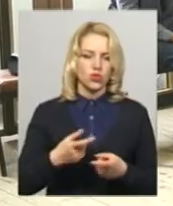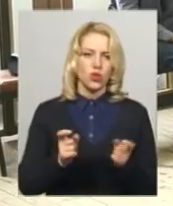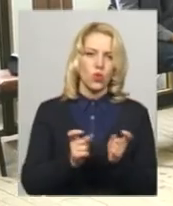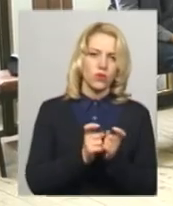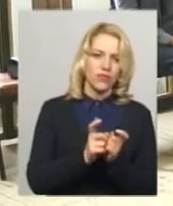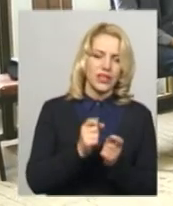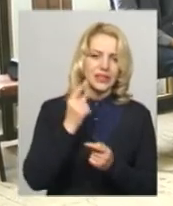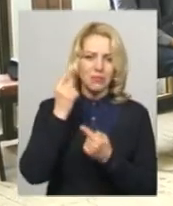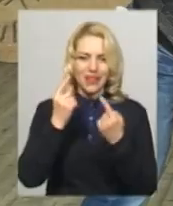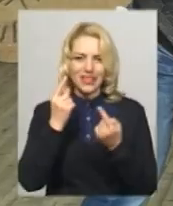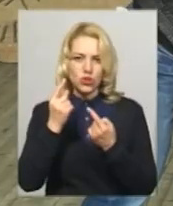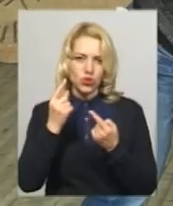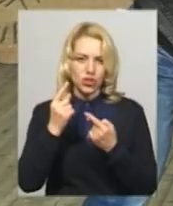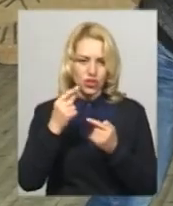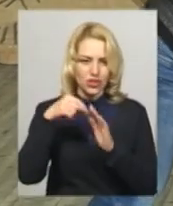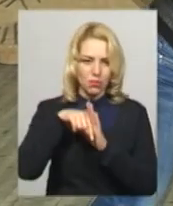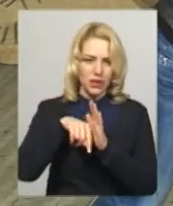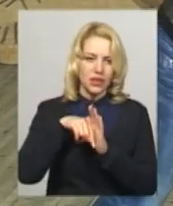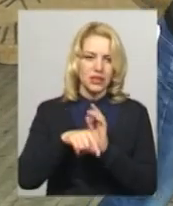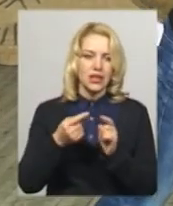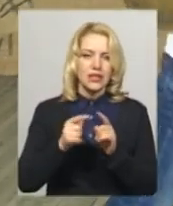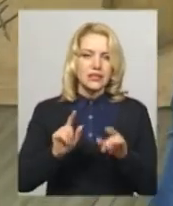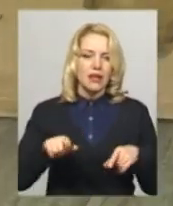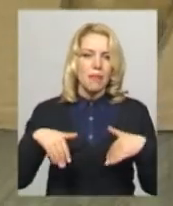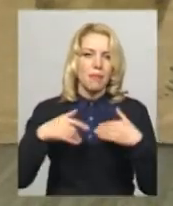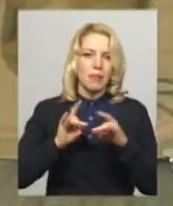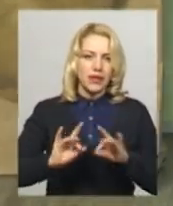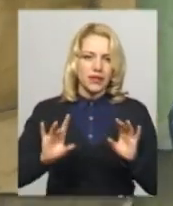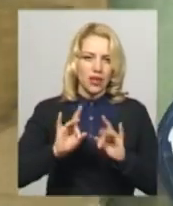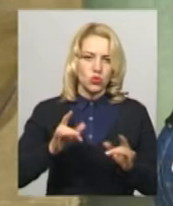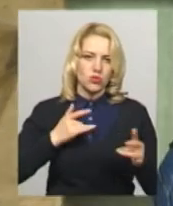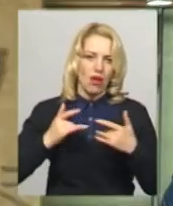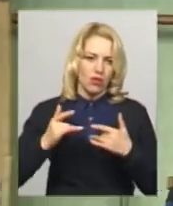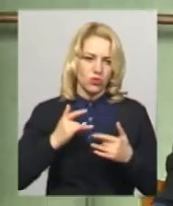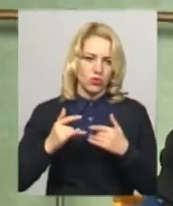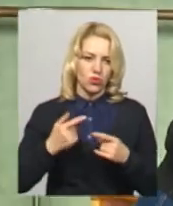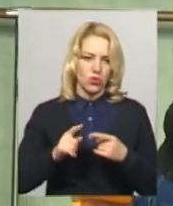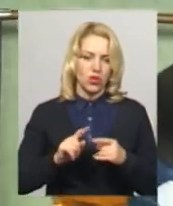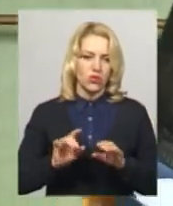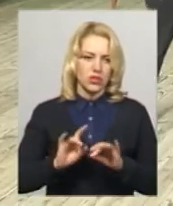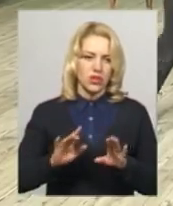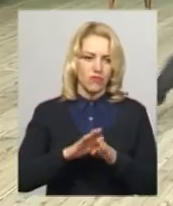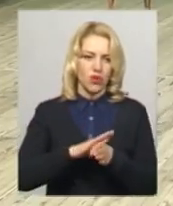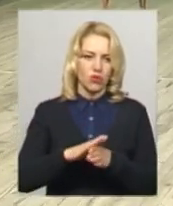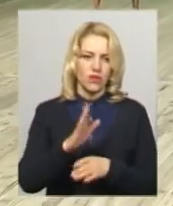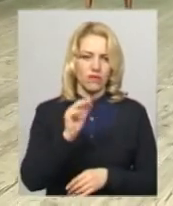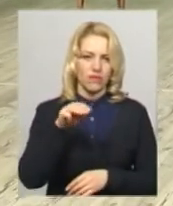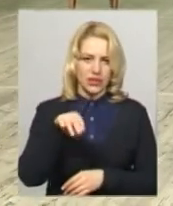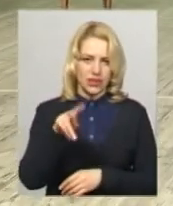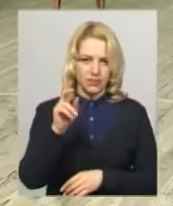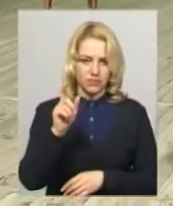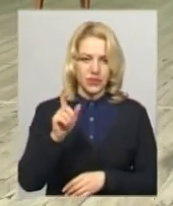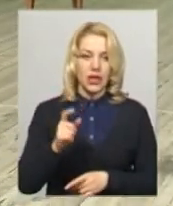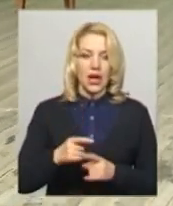психологічні підтексти. Це передають актори через свою гру на сцені, каже виконавець ролі Хлистакова Олександр Віт. Чоловік додає,